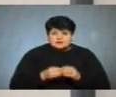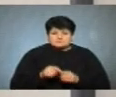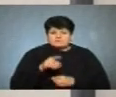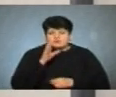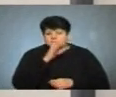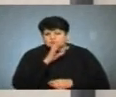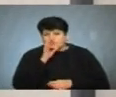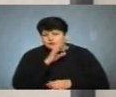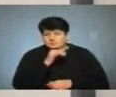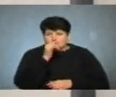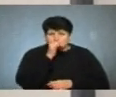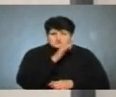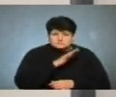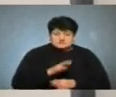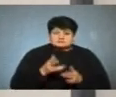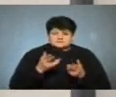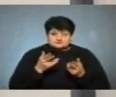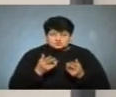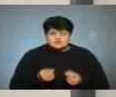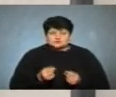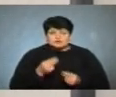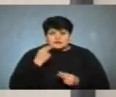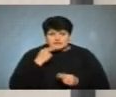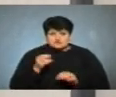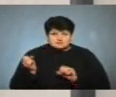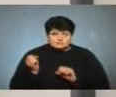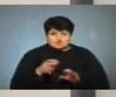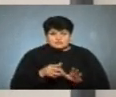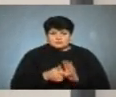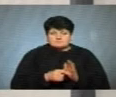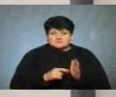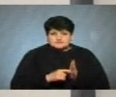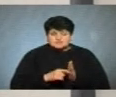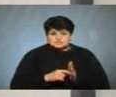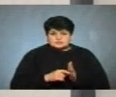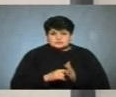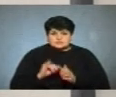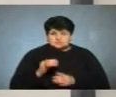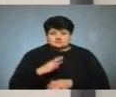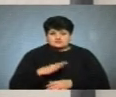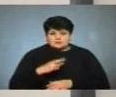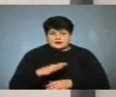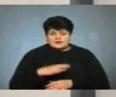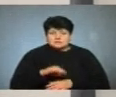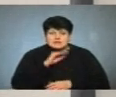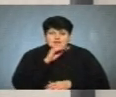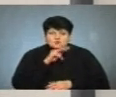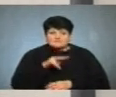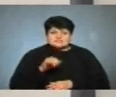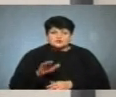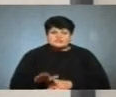погано, що ви не справуєтеся, то, звичайно, краще покинути приміщення, покинути і чекати на професіоналів.